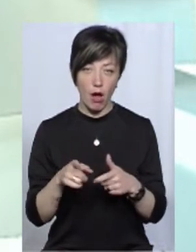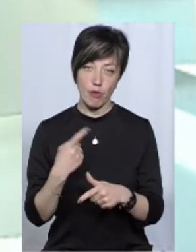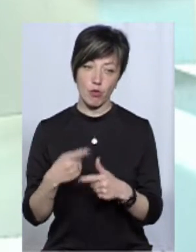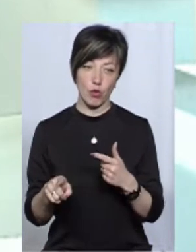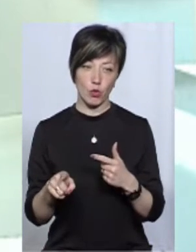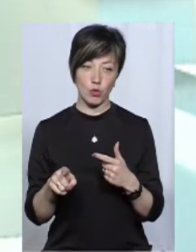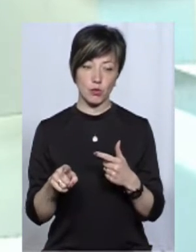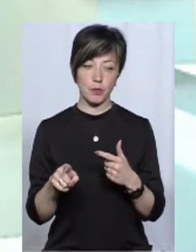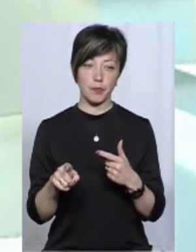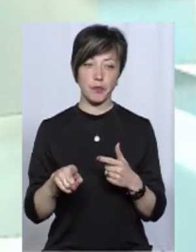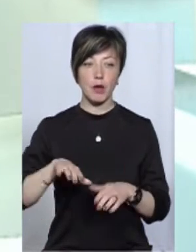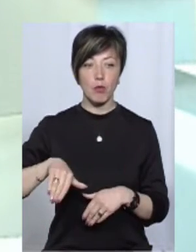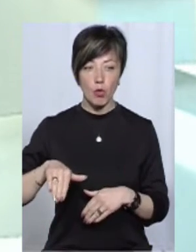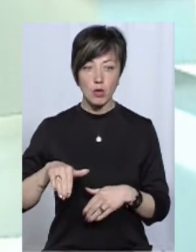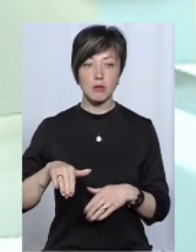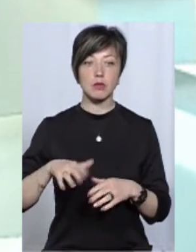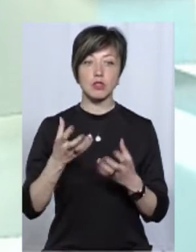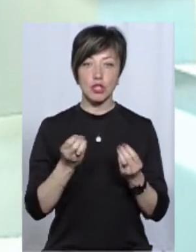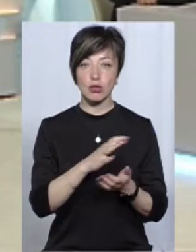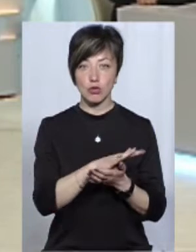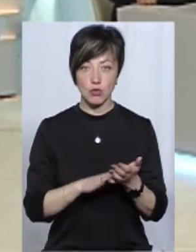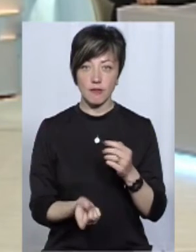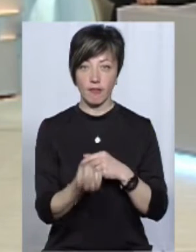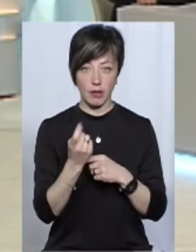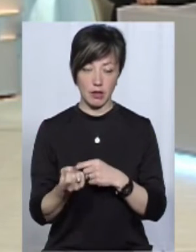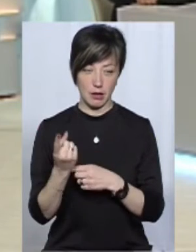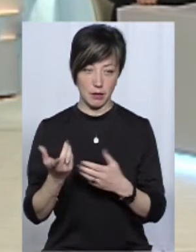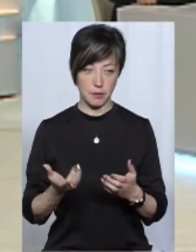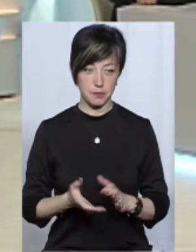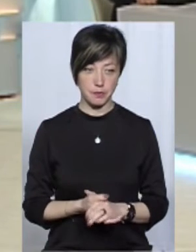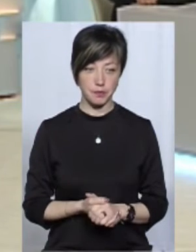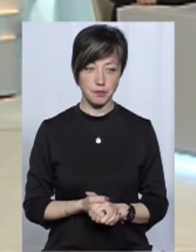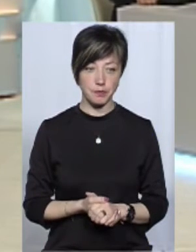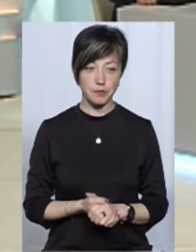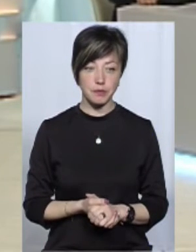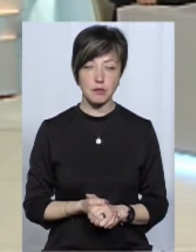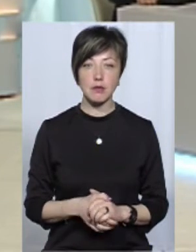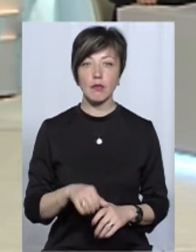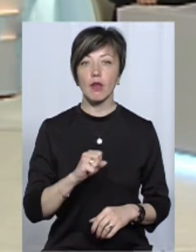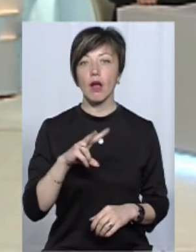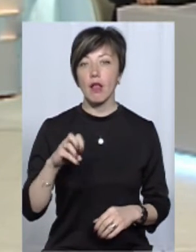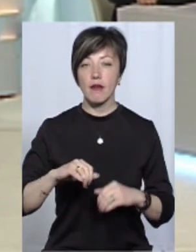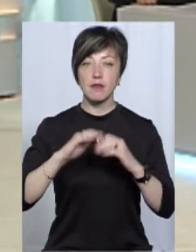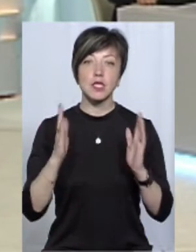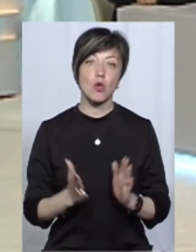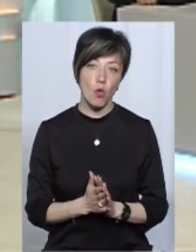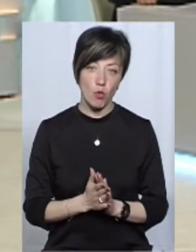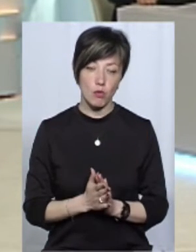тому що потім воно надалі, ще щось виникне. Але в цілому,